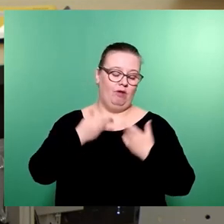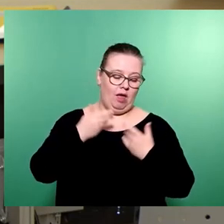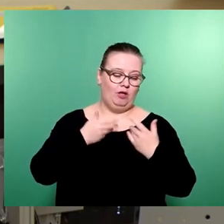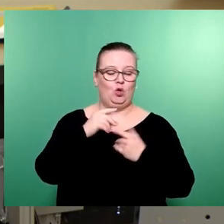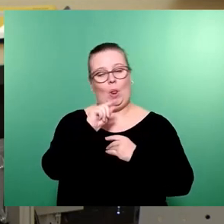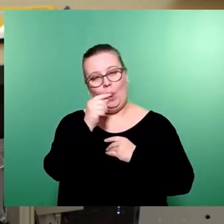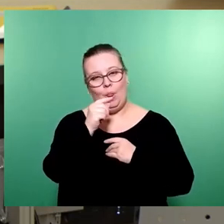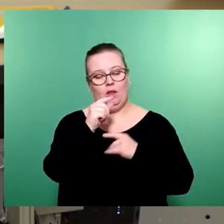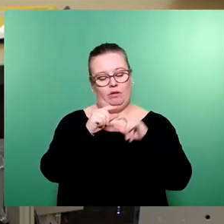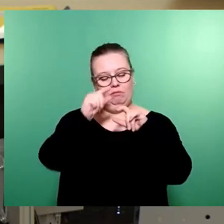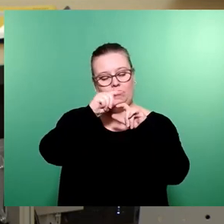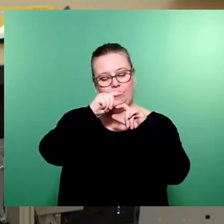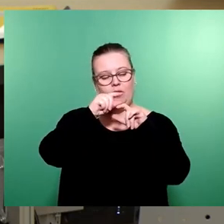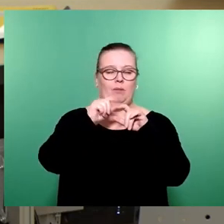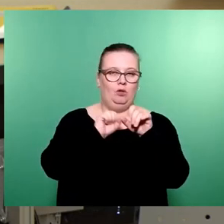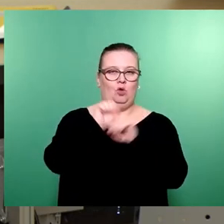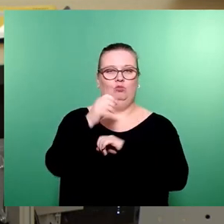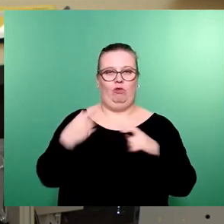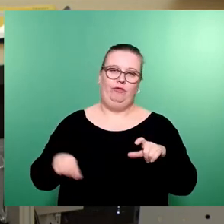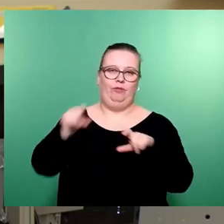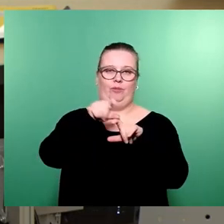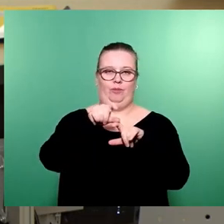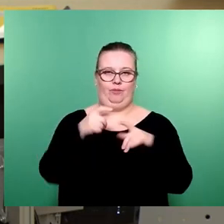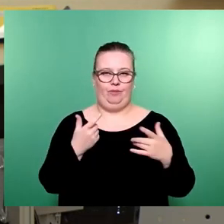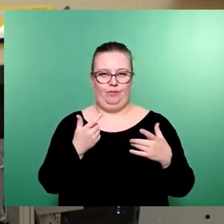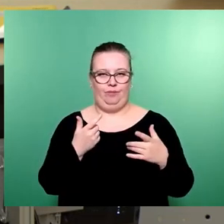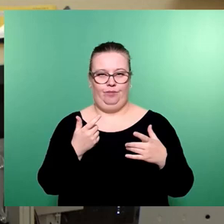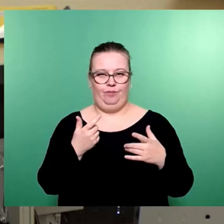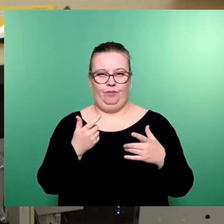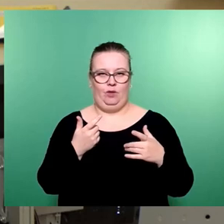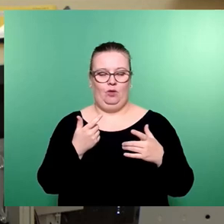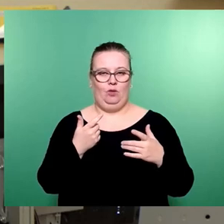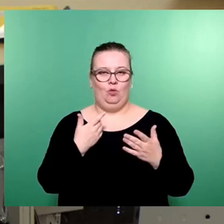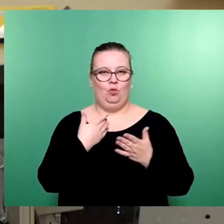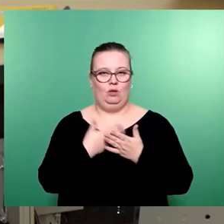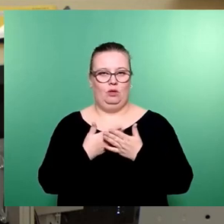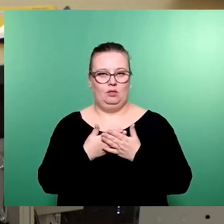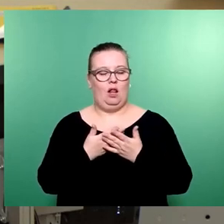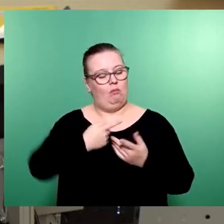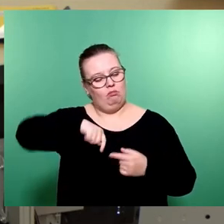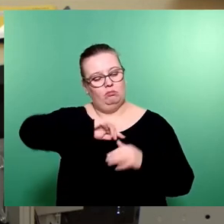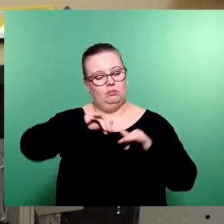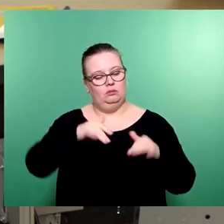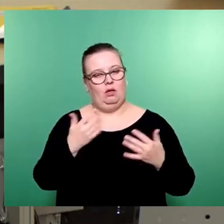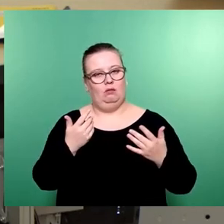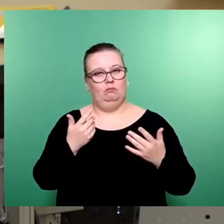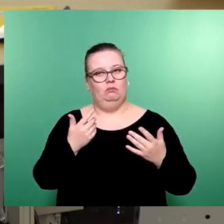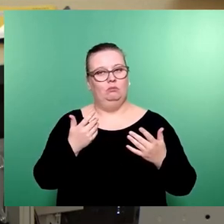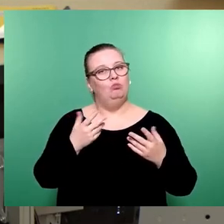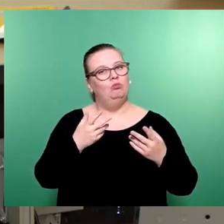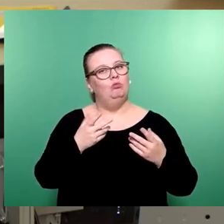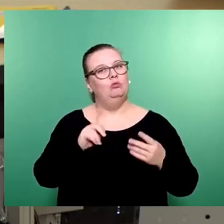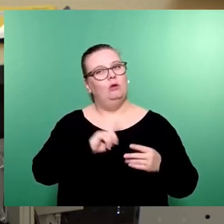Beitrag zu leisten. Insgesamt deswegen sind wir da auf dem richtigen Weg. Und es war